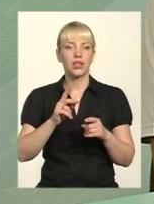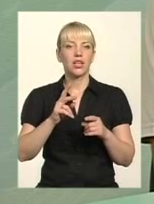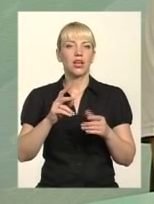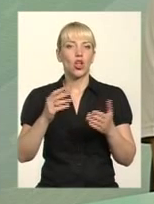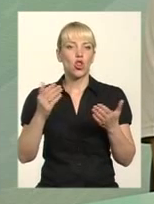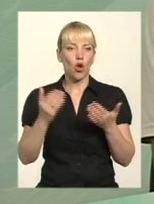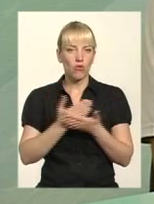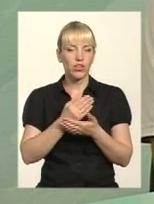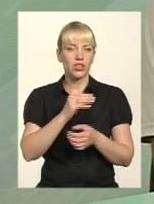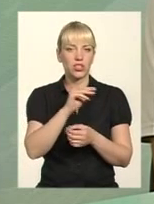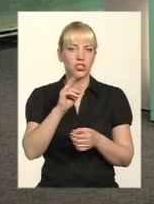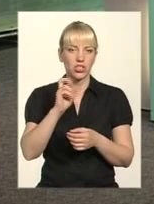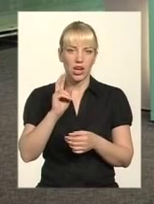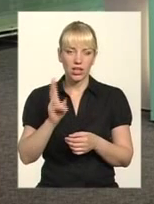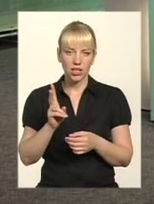організацію,